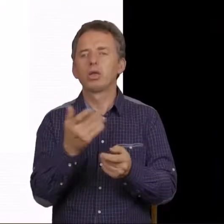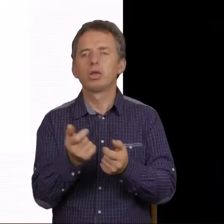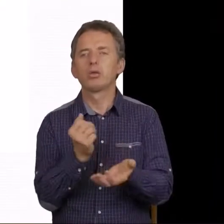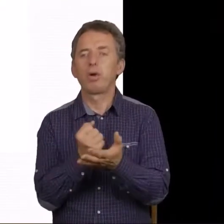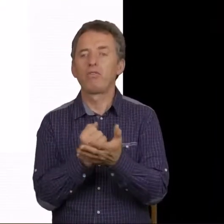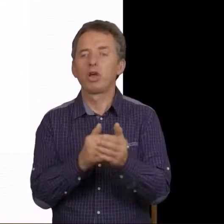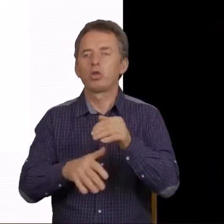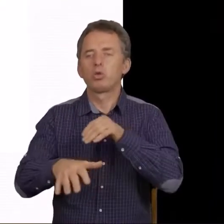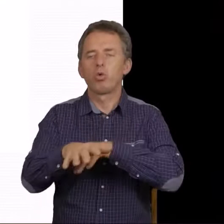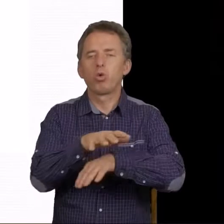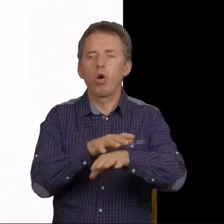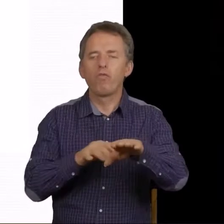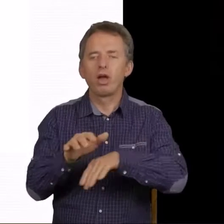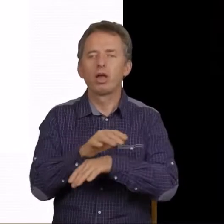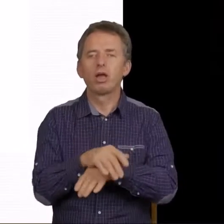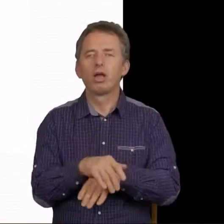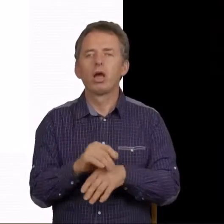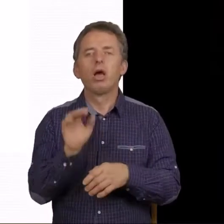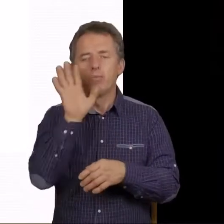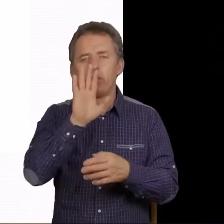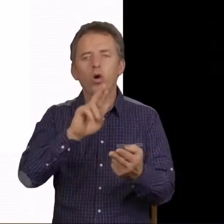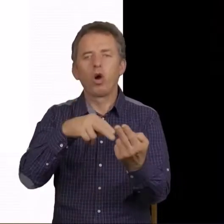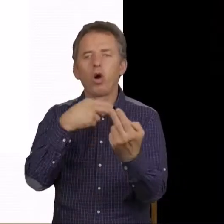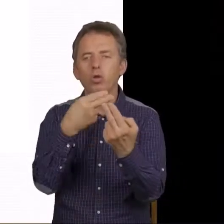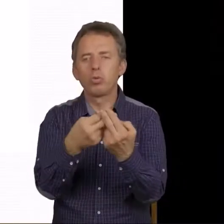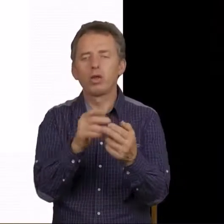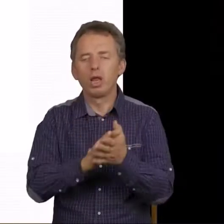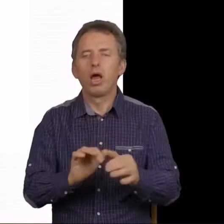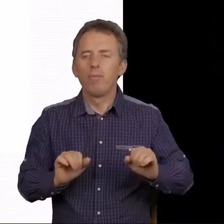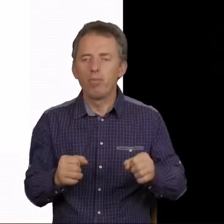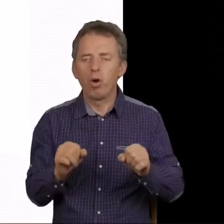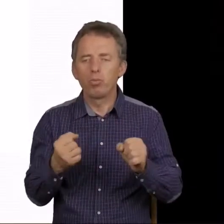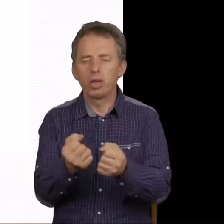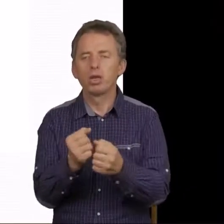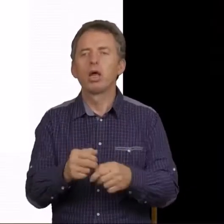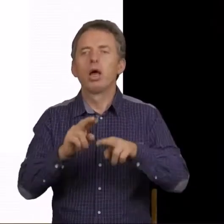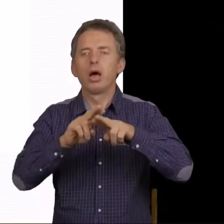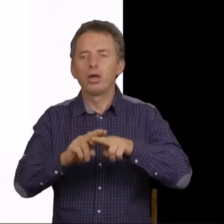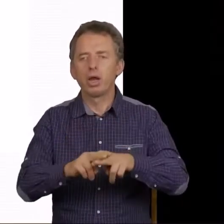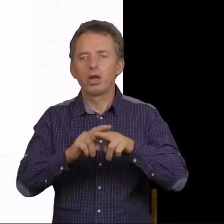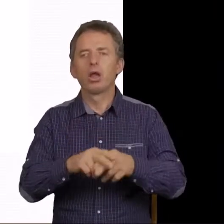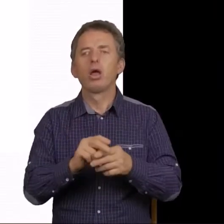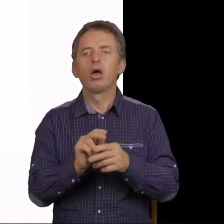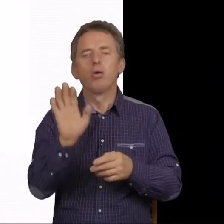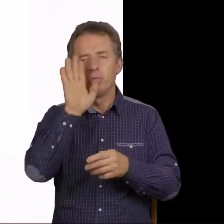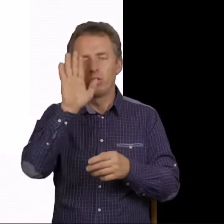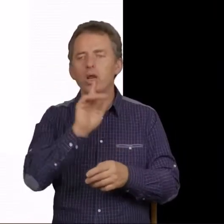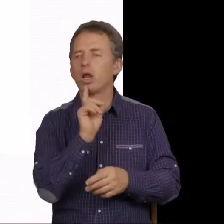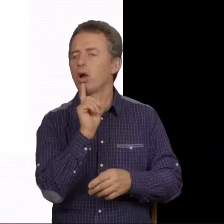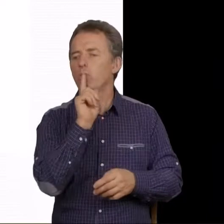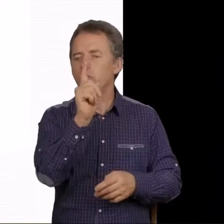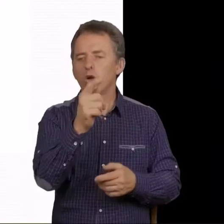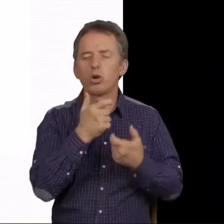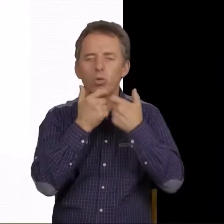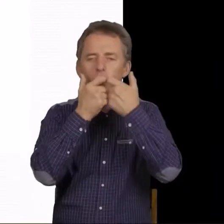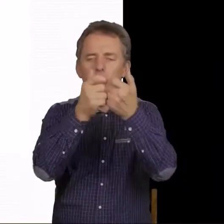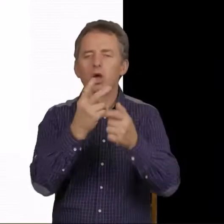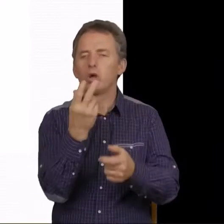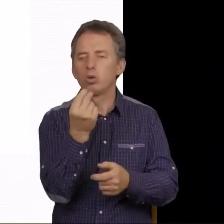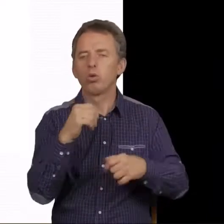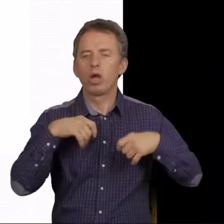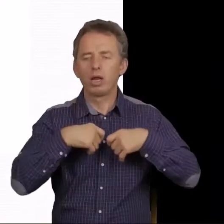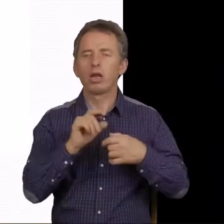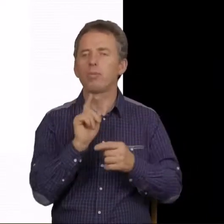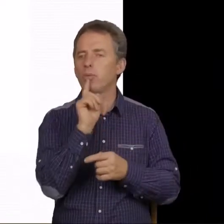duchowej, a więc Bóg odpowiada na to, mobilizując swoją resztkę do intensywnego głoszenia poselstwa trójanielskiego. To się może